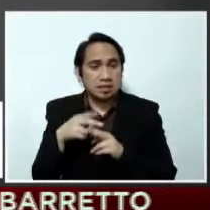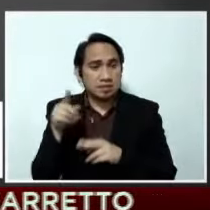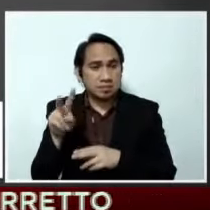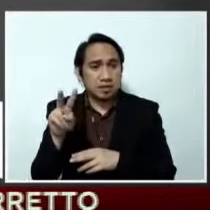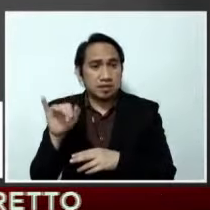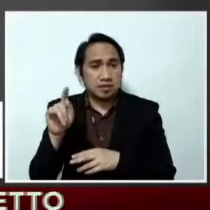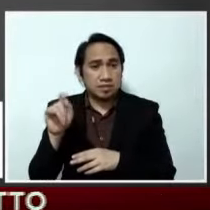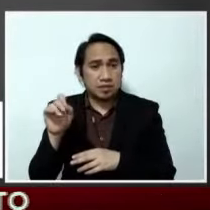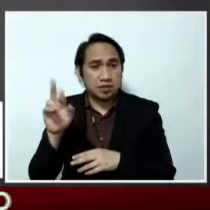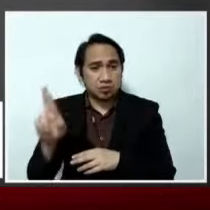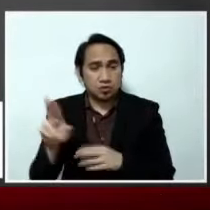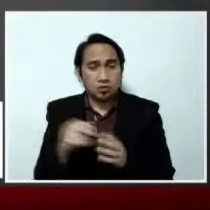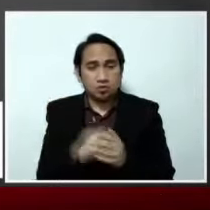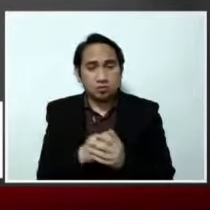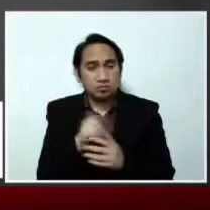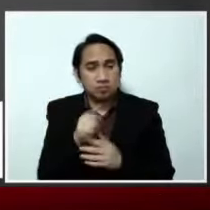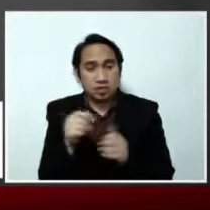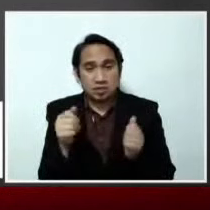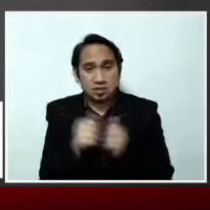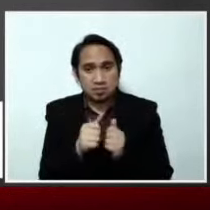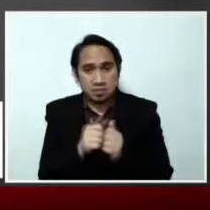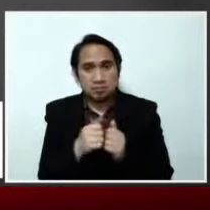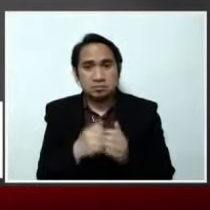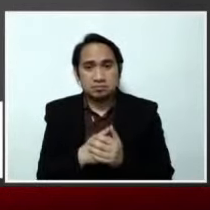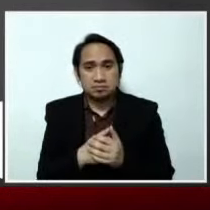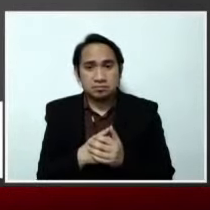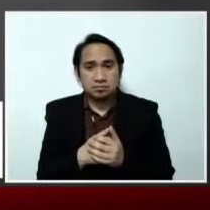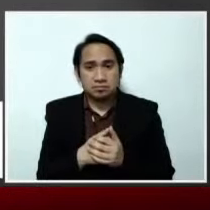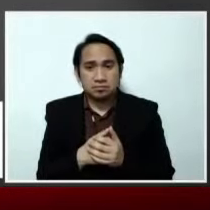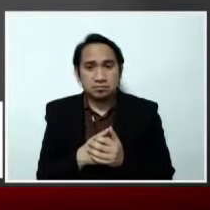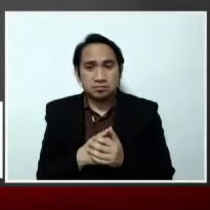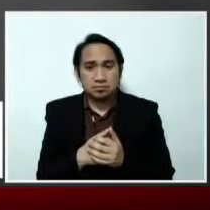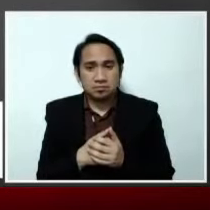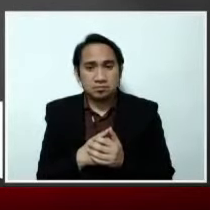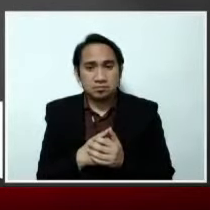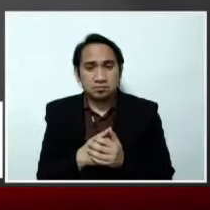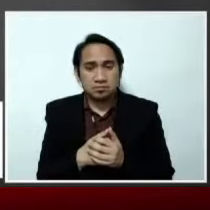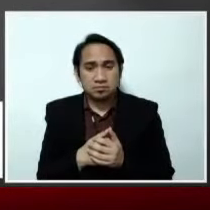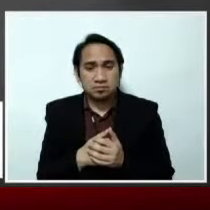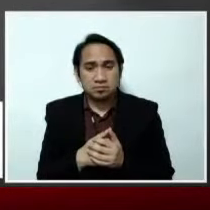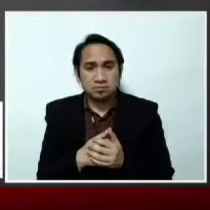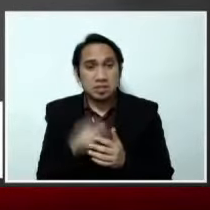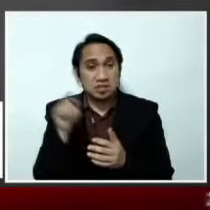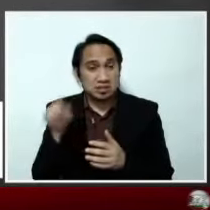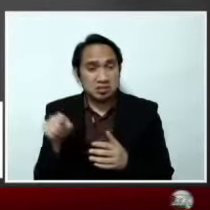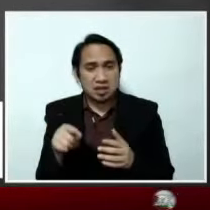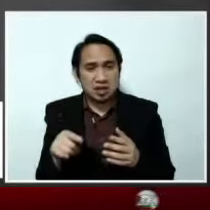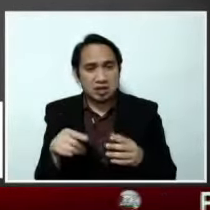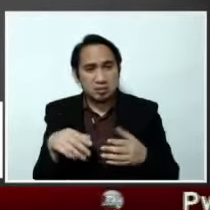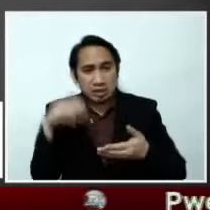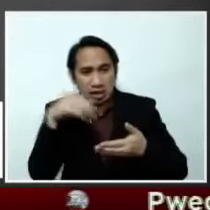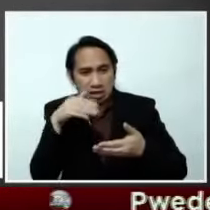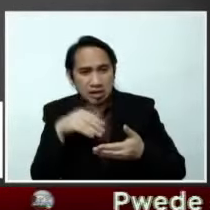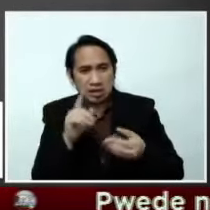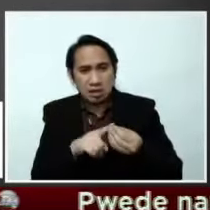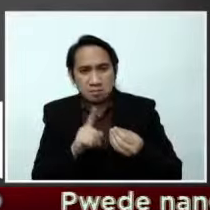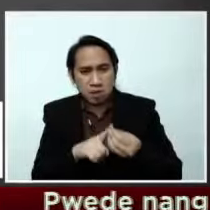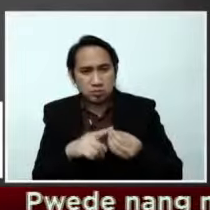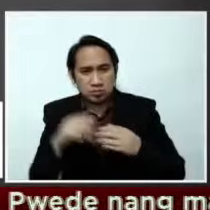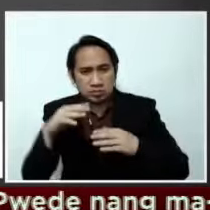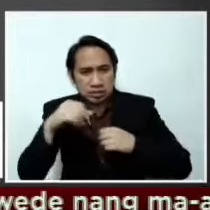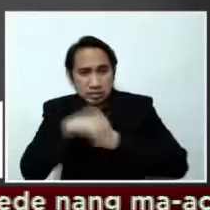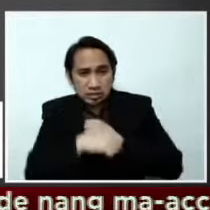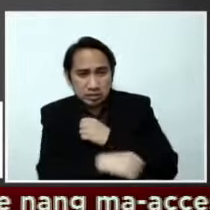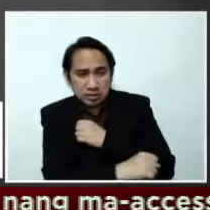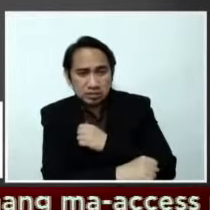Vescovo. Si Onda ay isang microbial oceanographer ng Marine Science Institute